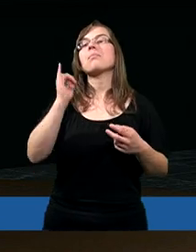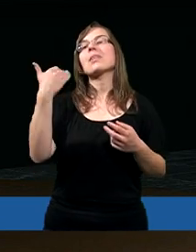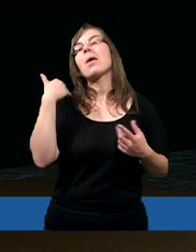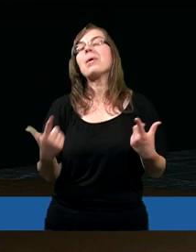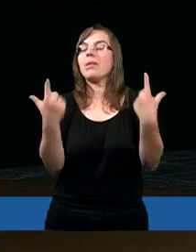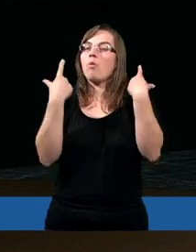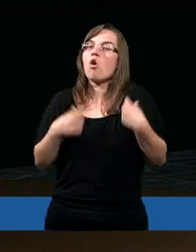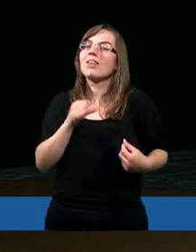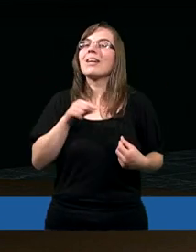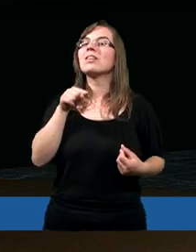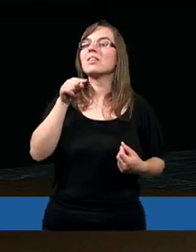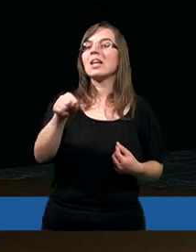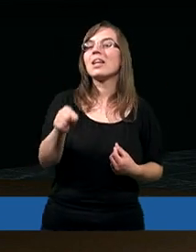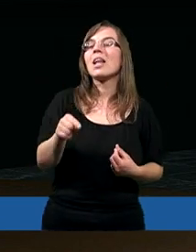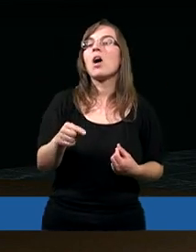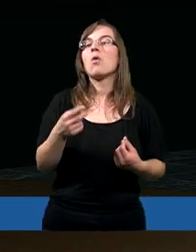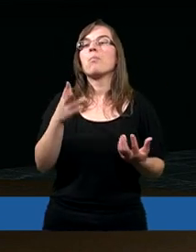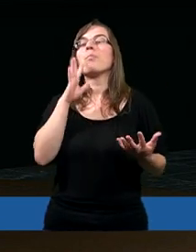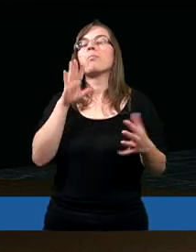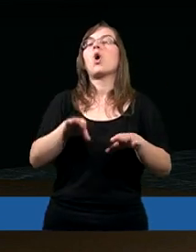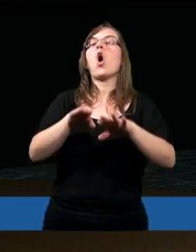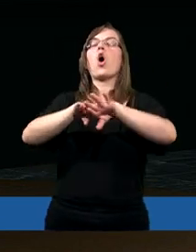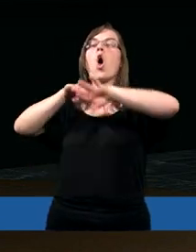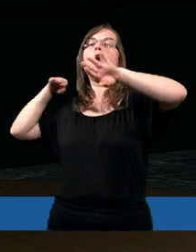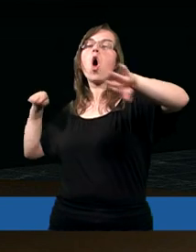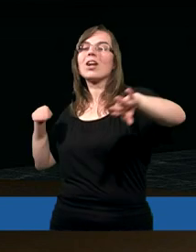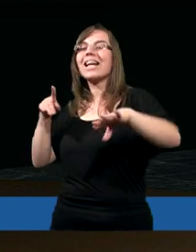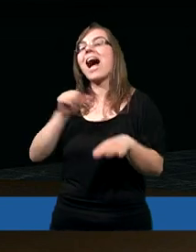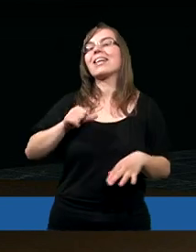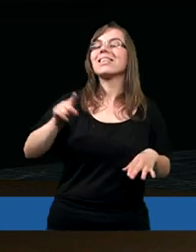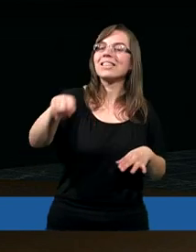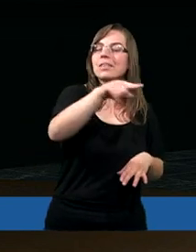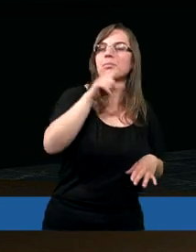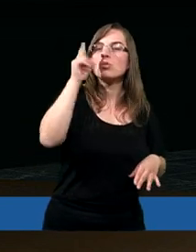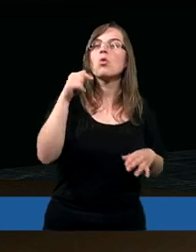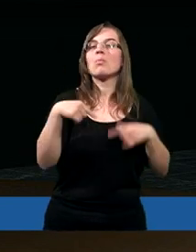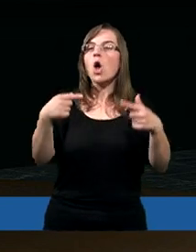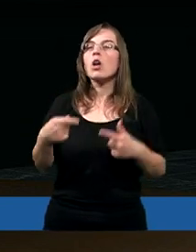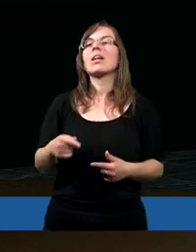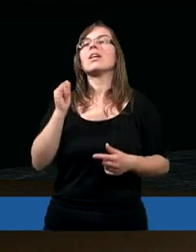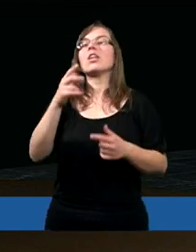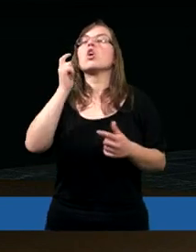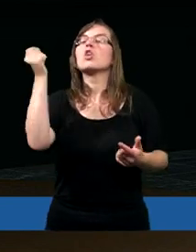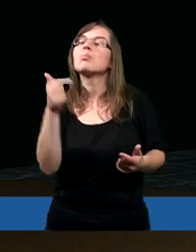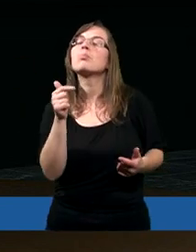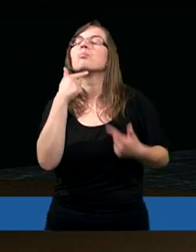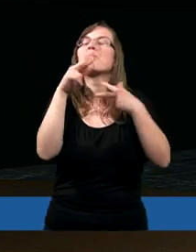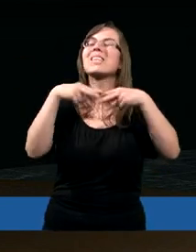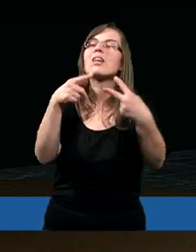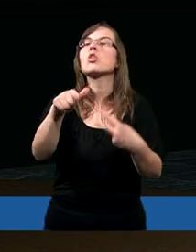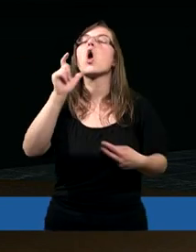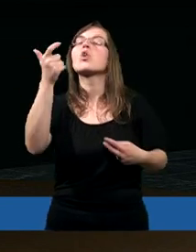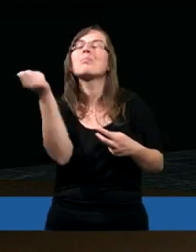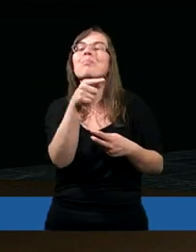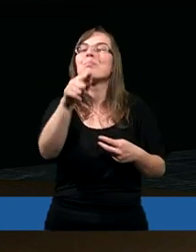spodziewając się tego rozstania się z tymi ludźmi, chce im przekazać to, co powinni zapamiętać.